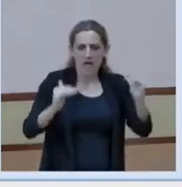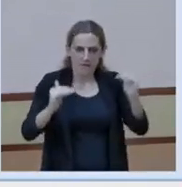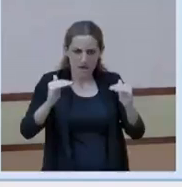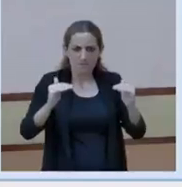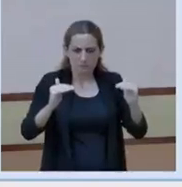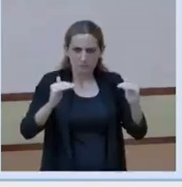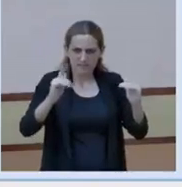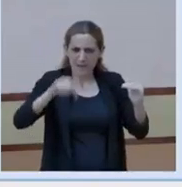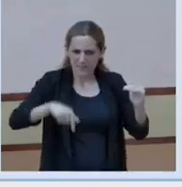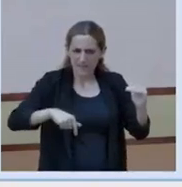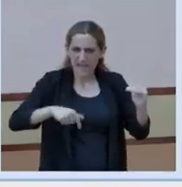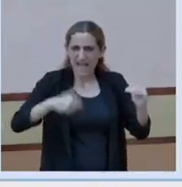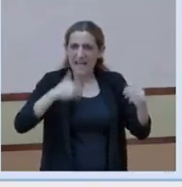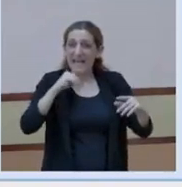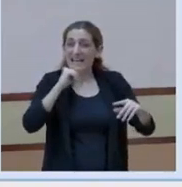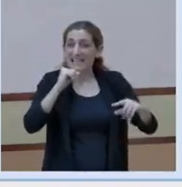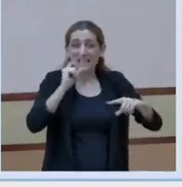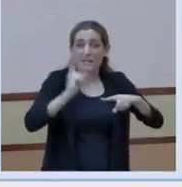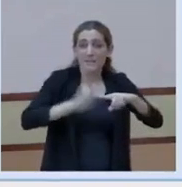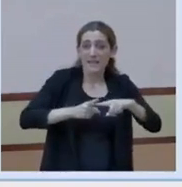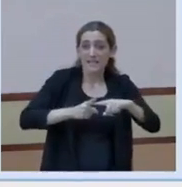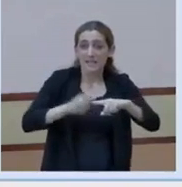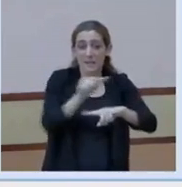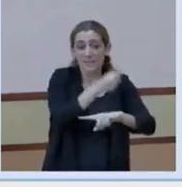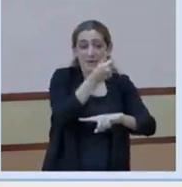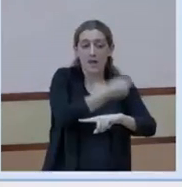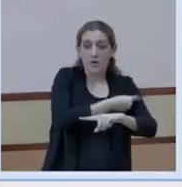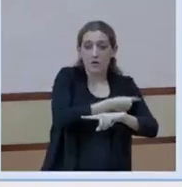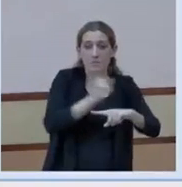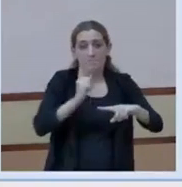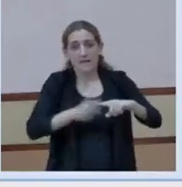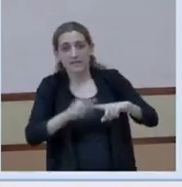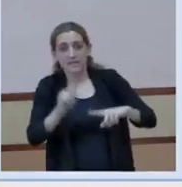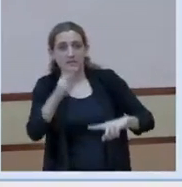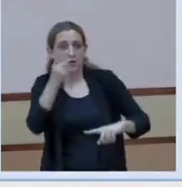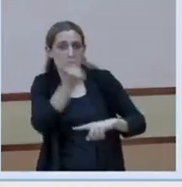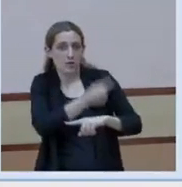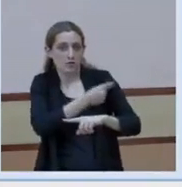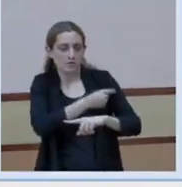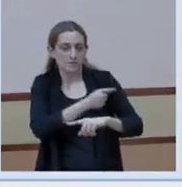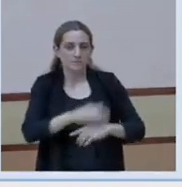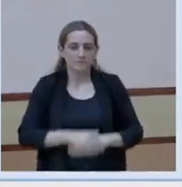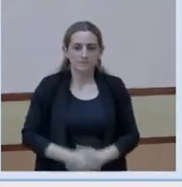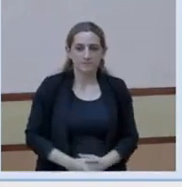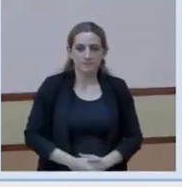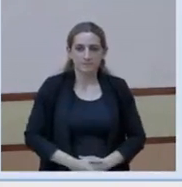pràcticament la meitat de cadascun de les primeres i segones dosis.